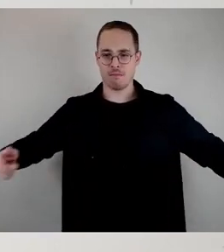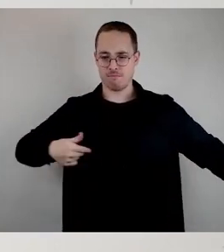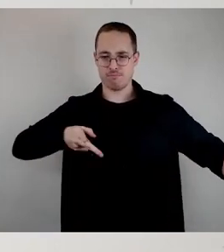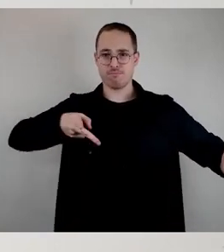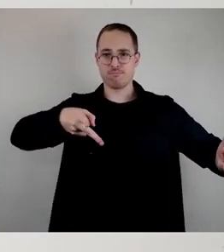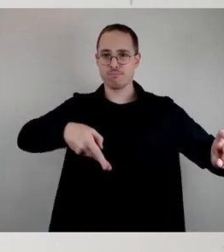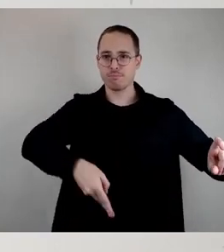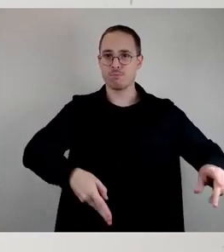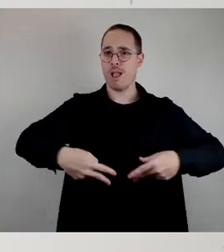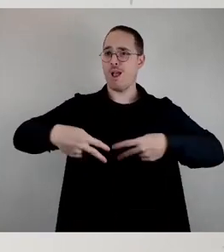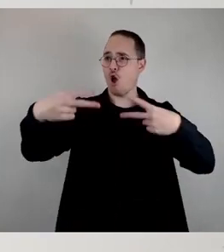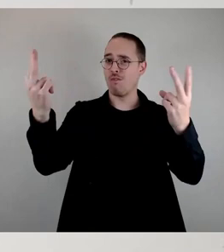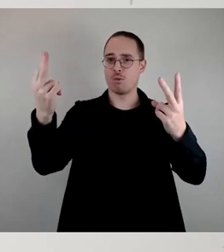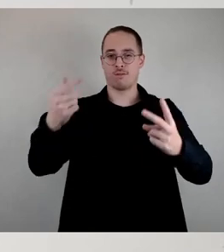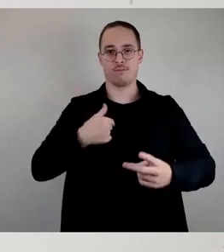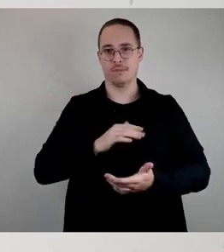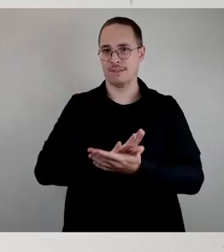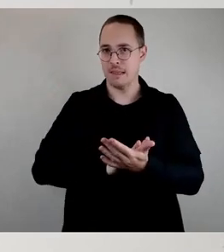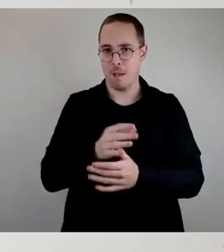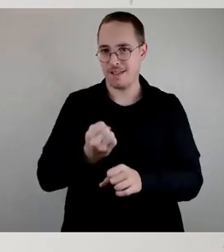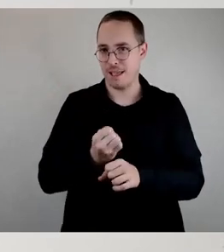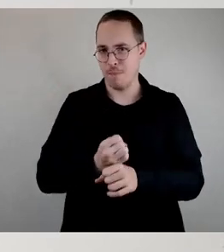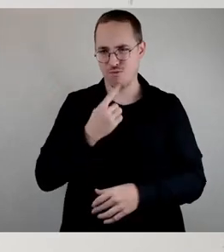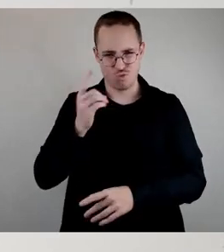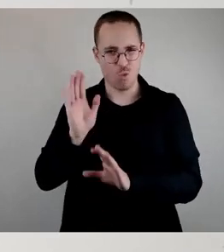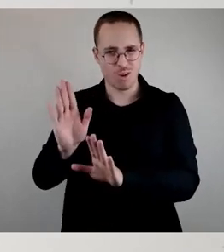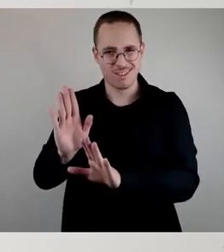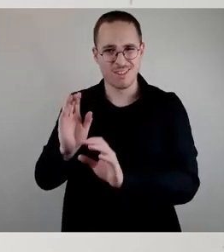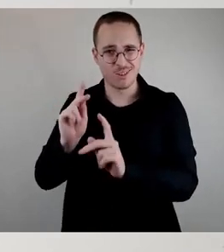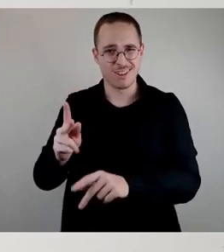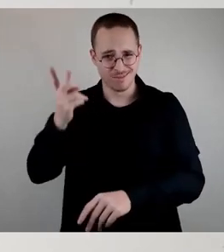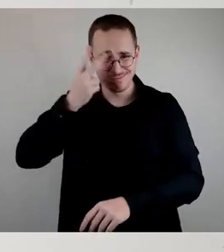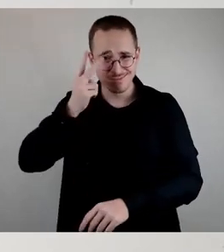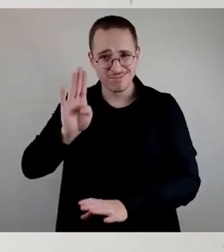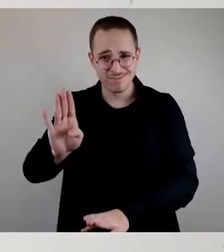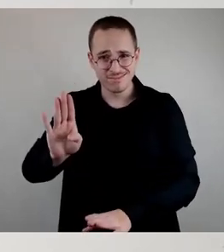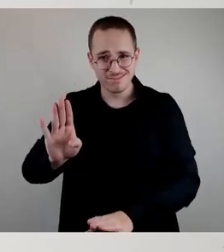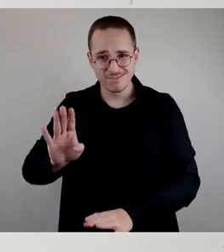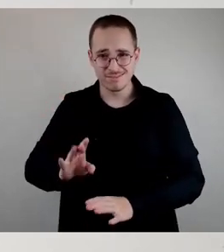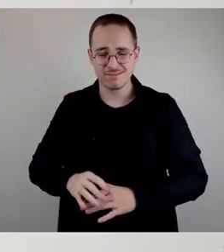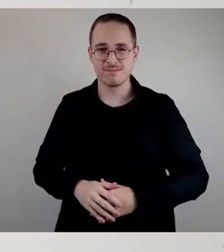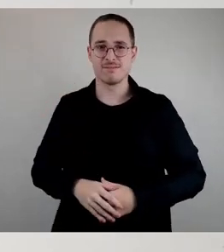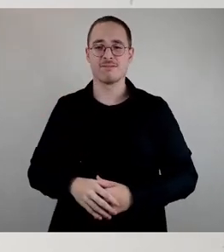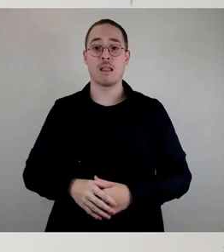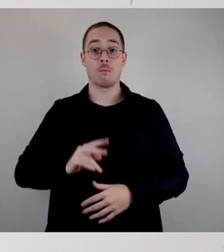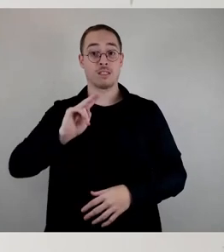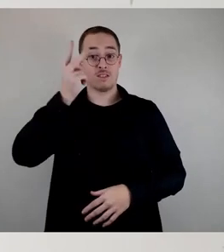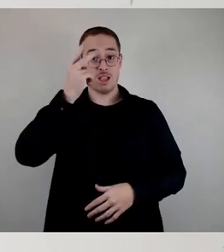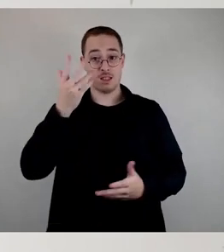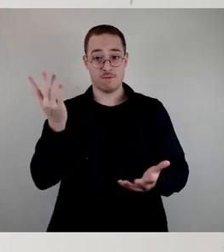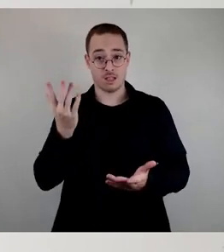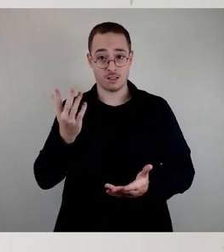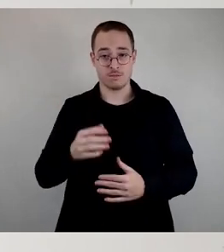Ja, um das mal klarzustellen. Und die zweite Sache ist, dass wir, und das ist richtig